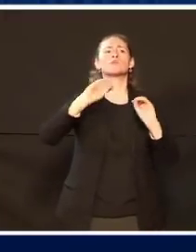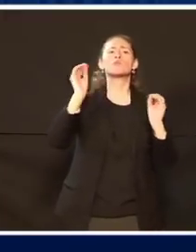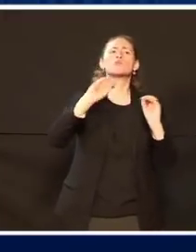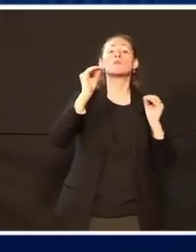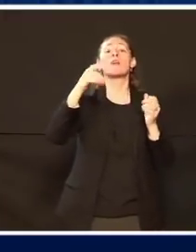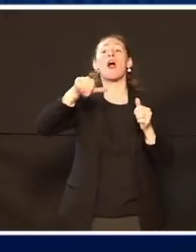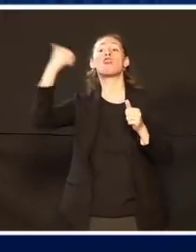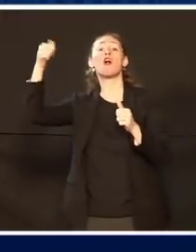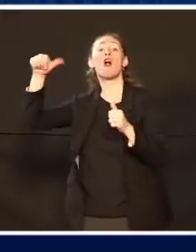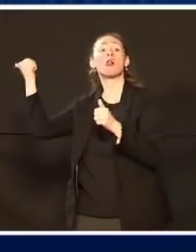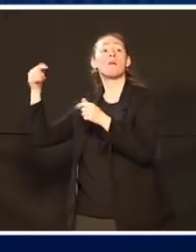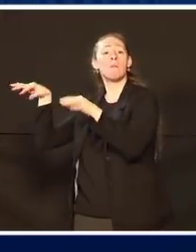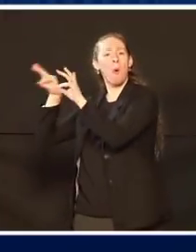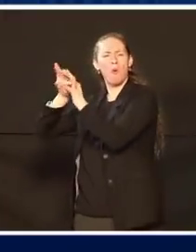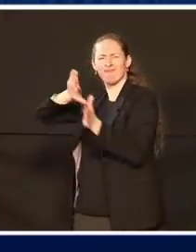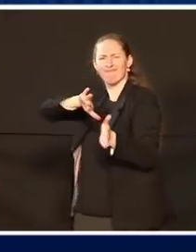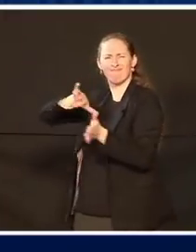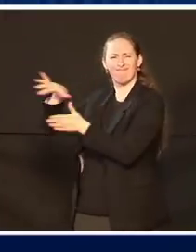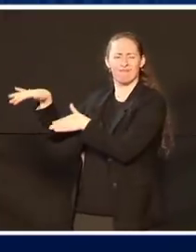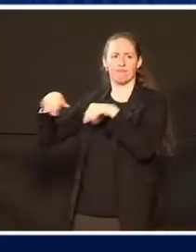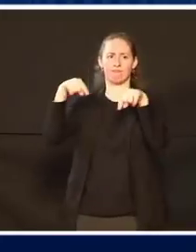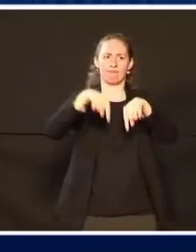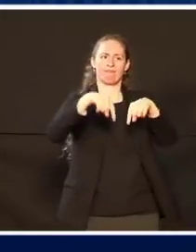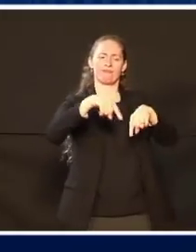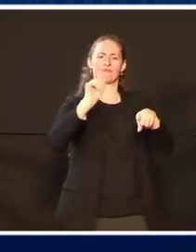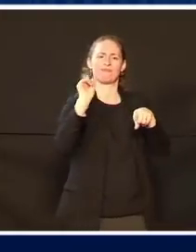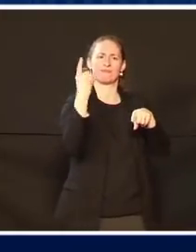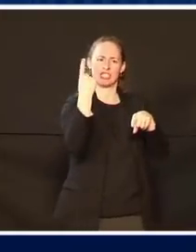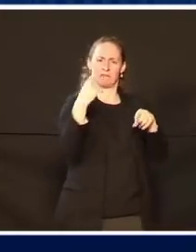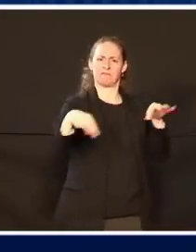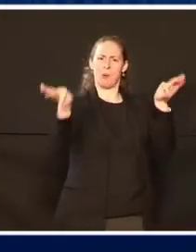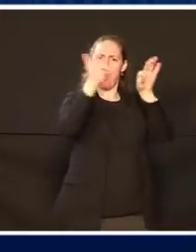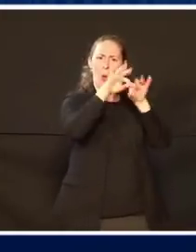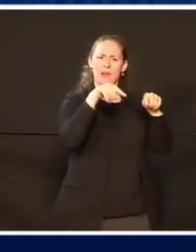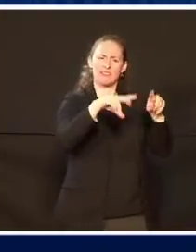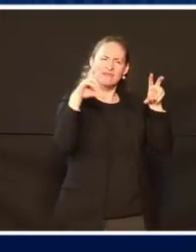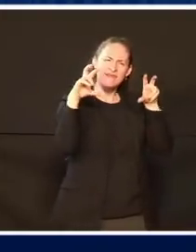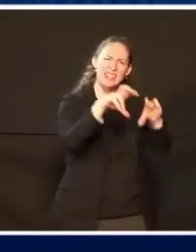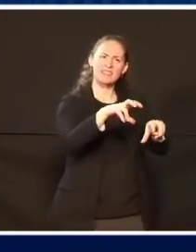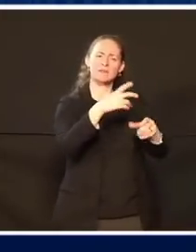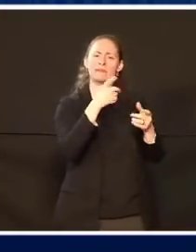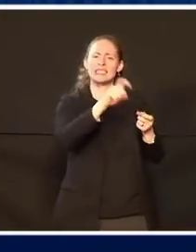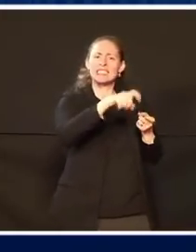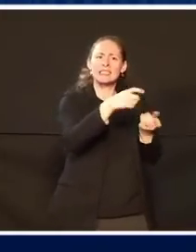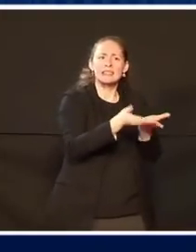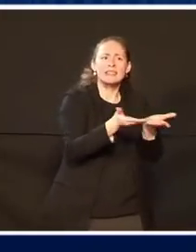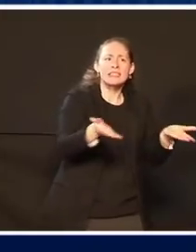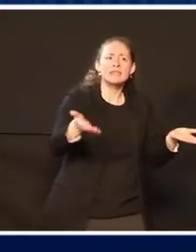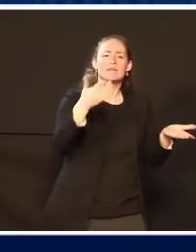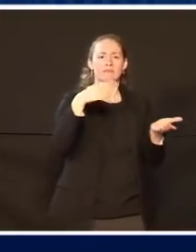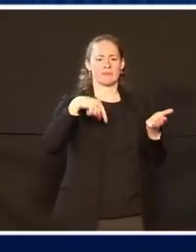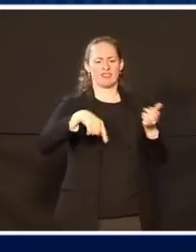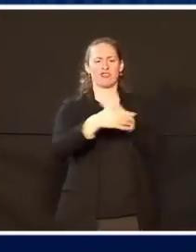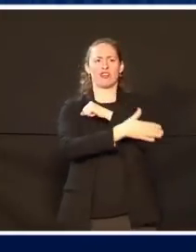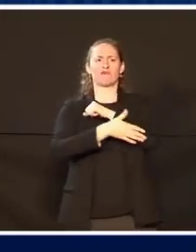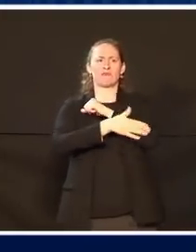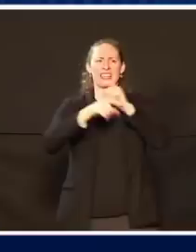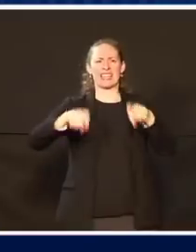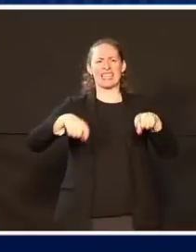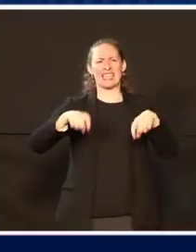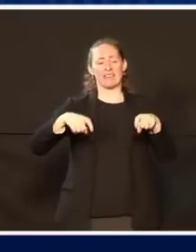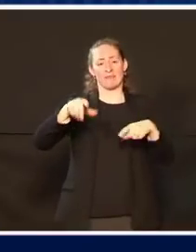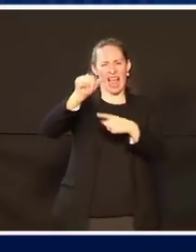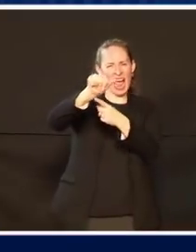brauchen, um die Menschen zu impfen. Und zwar so schnell wie möglich. Also Aufgabe Nummer eins des amerikanischen